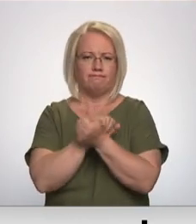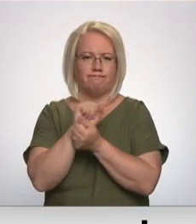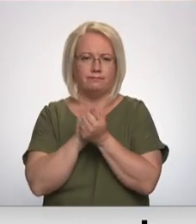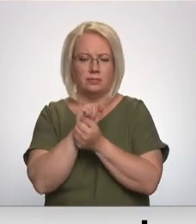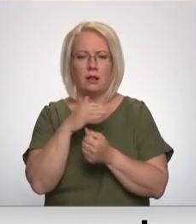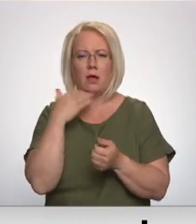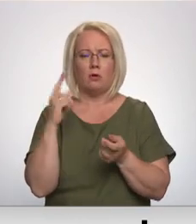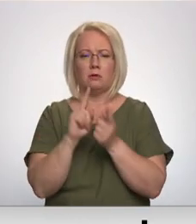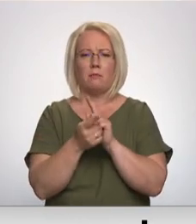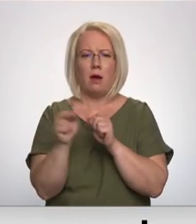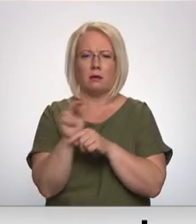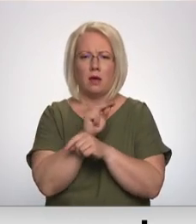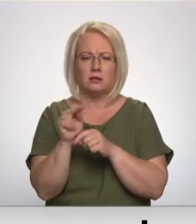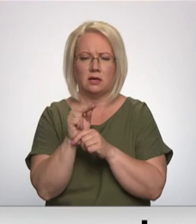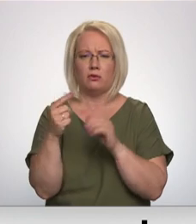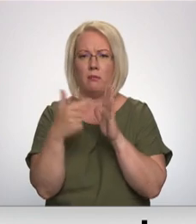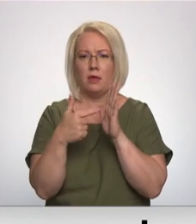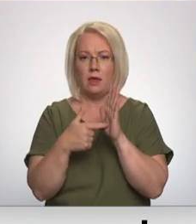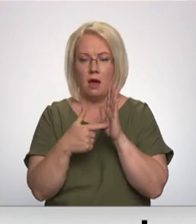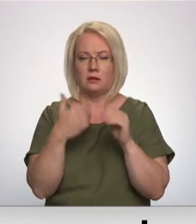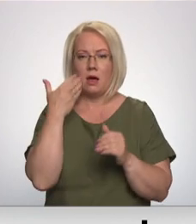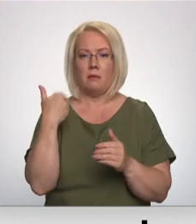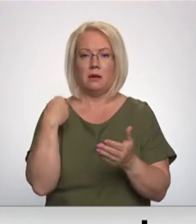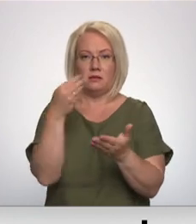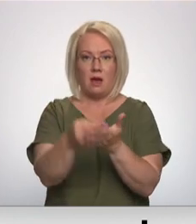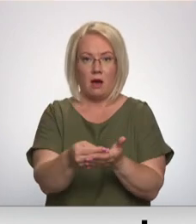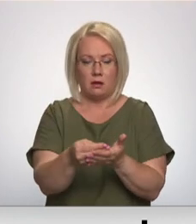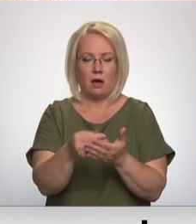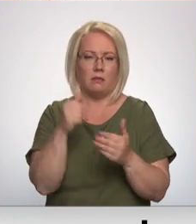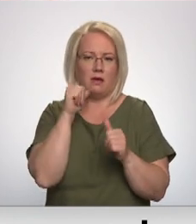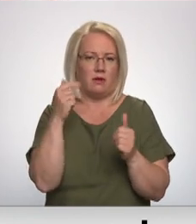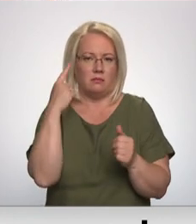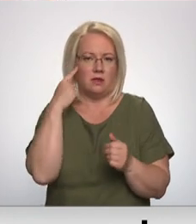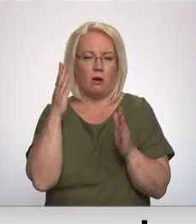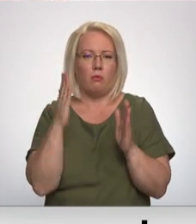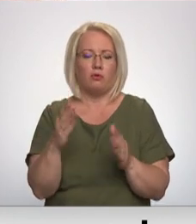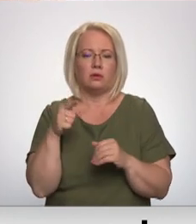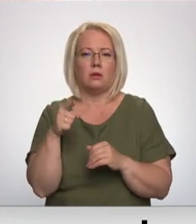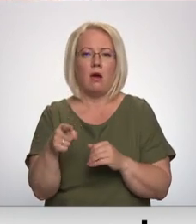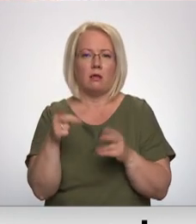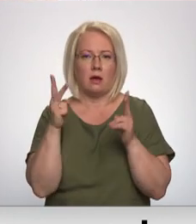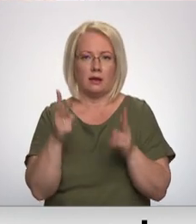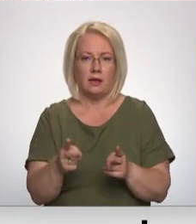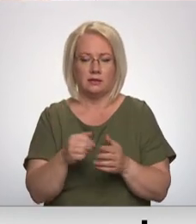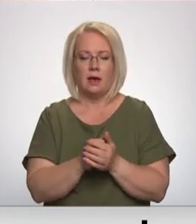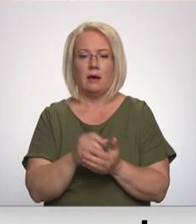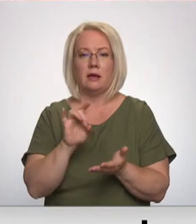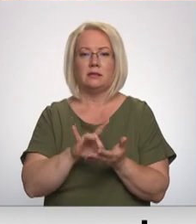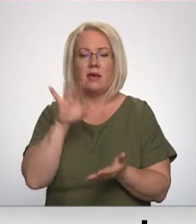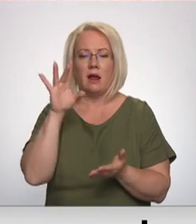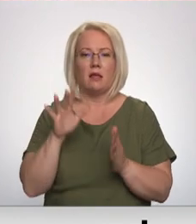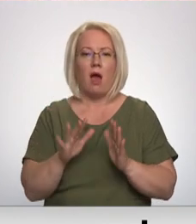daudz pārtaisīts, daudz metināts. Bet tad, kad mēs iegādājam, protams, mēs nevarējam zināt, ka būs tāda krīze. Centralizētās apkurs